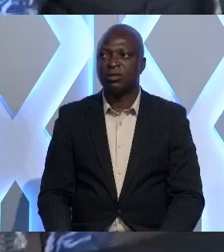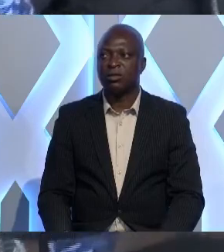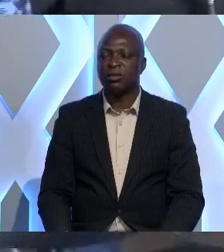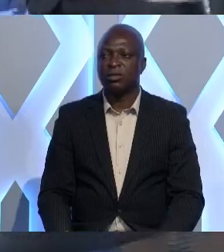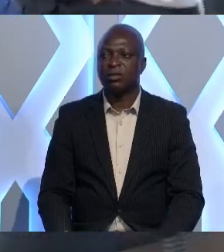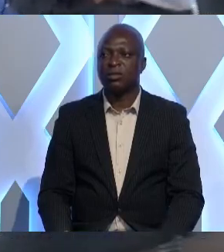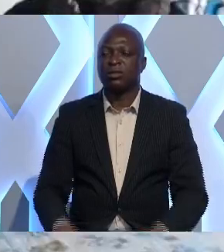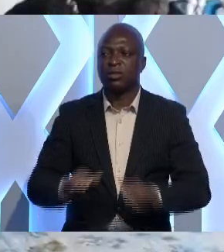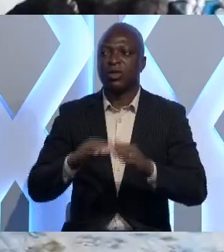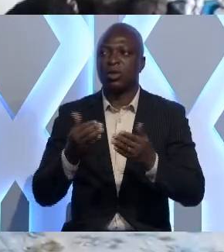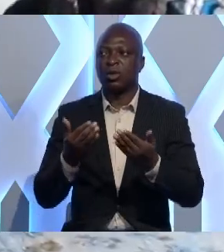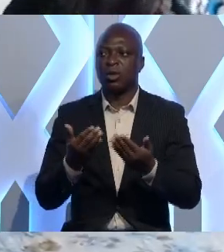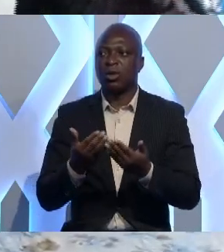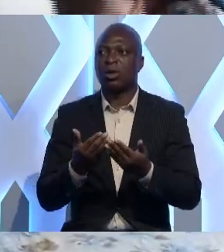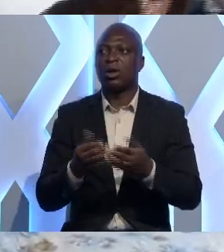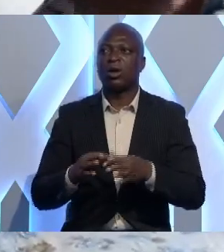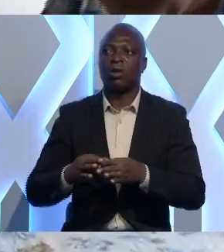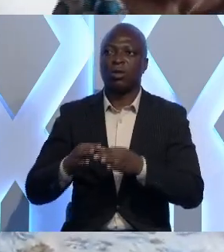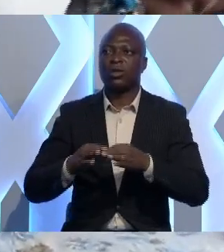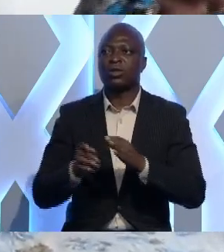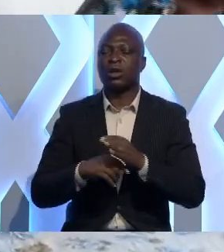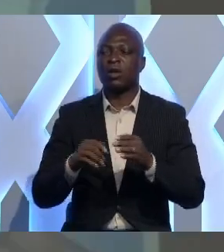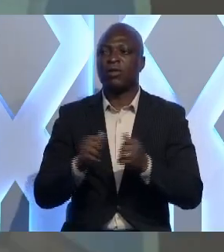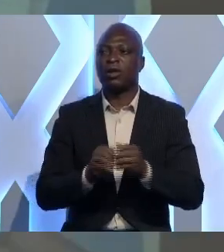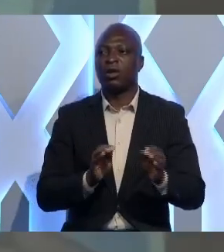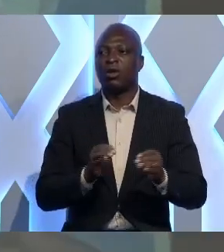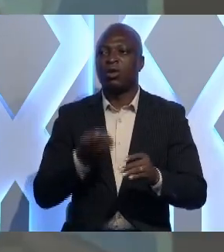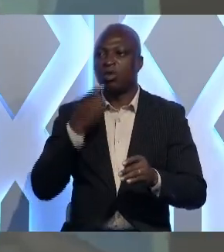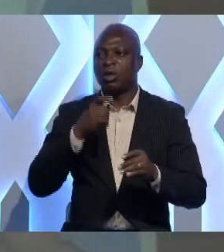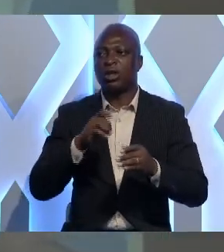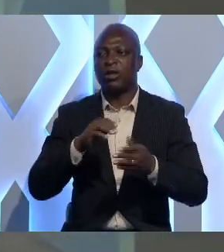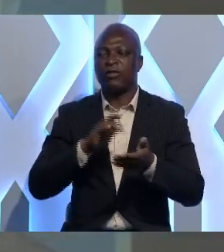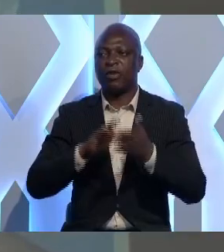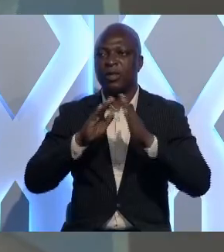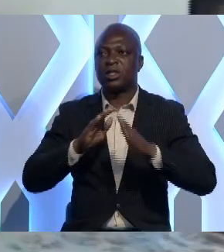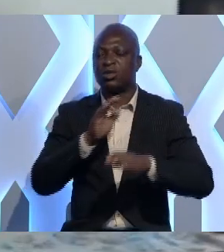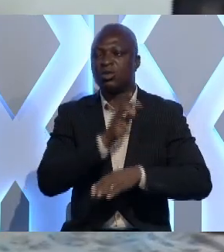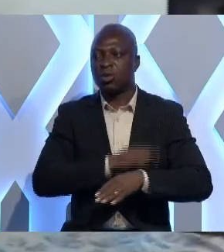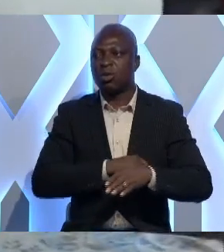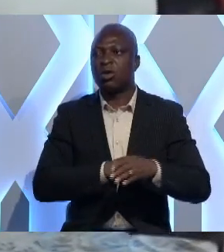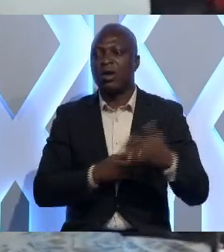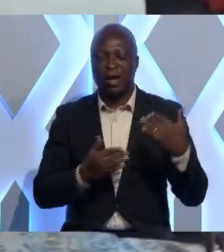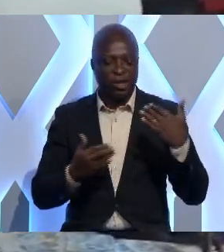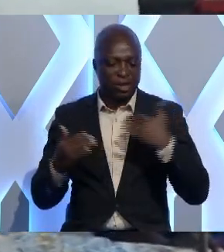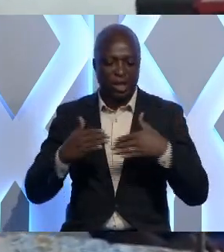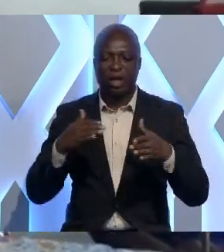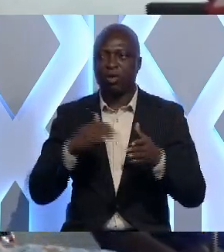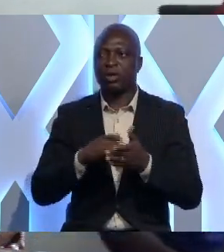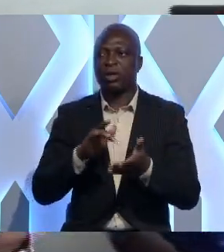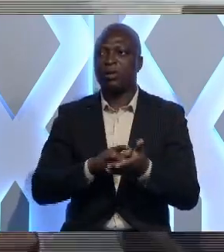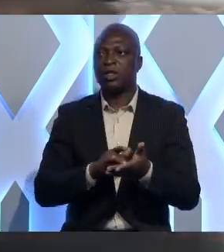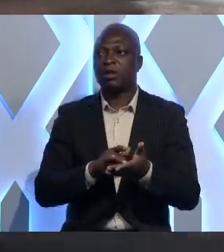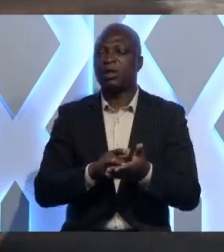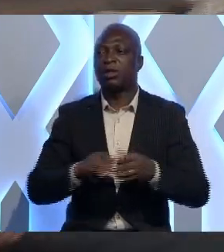Le club RFI en collaboration avec l'Ordre des pharmaciens du Togo en guerre contre les faux médicaments. Il